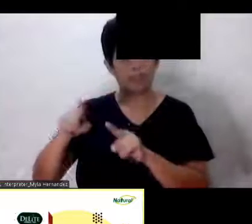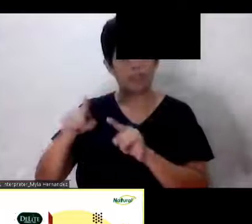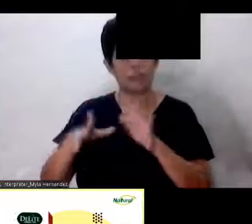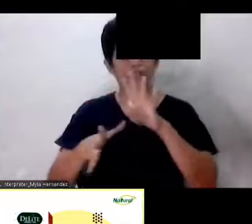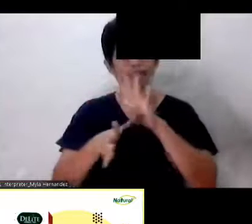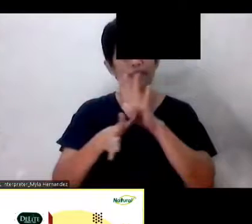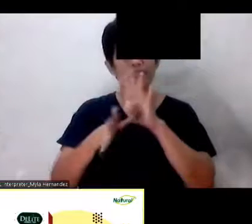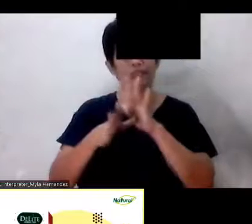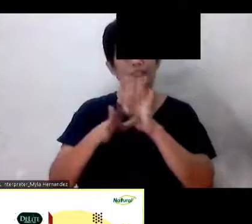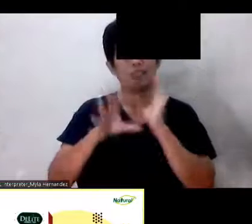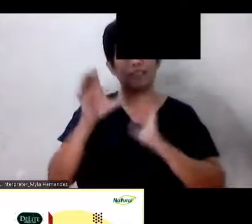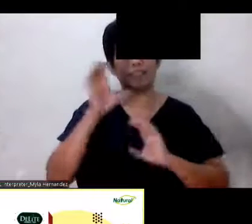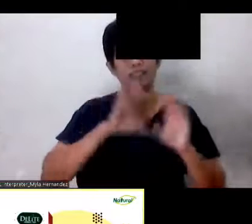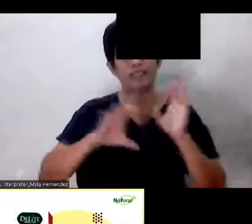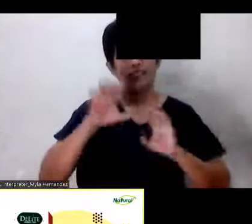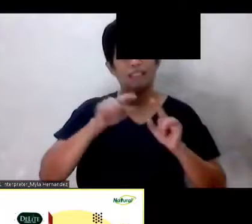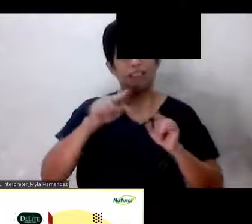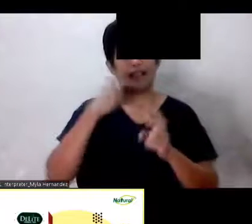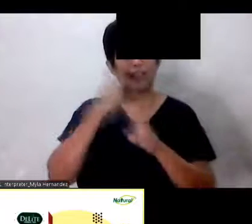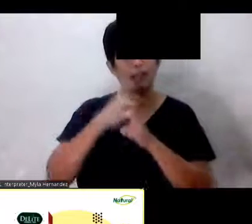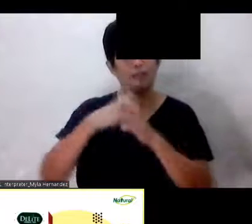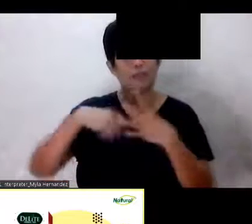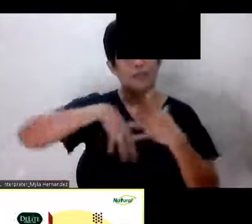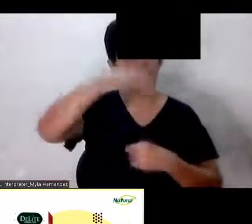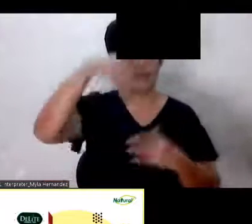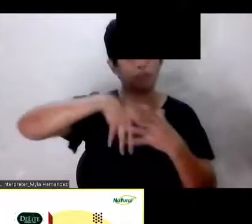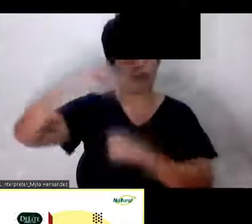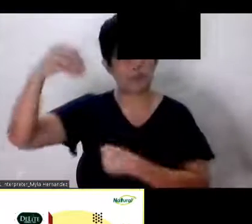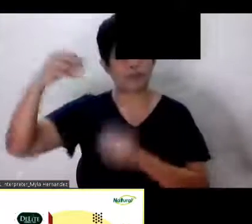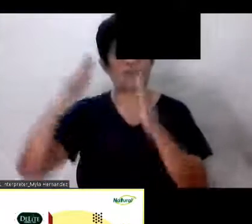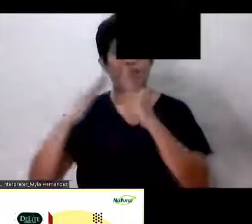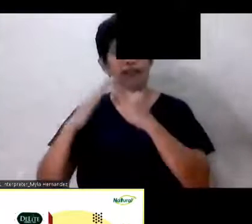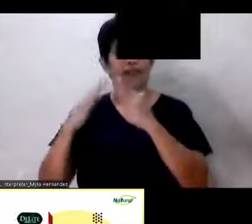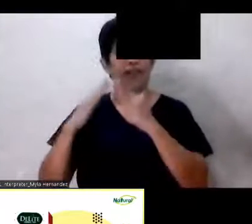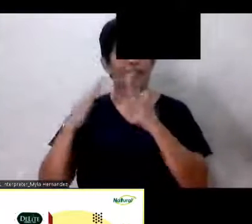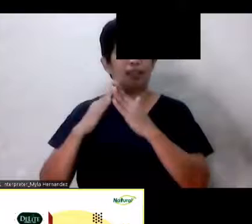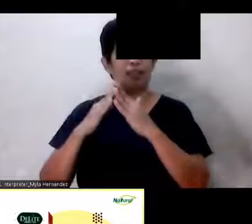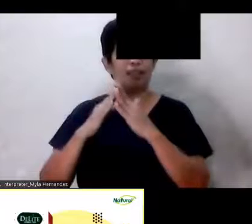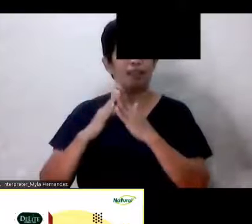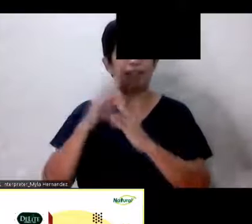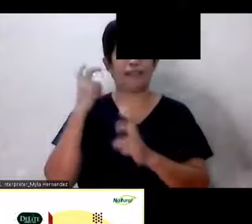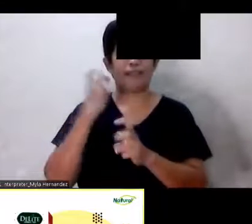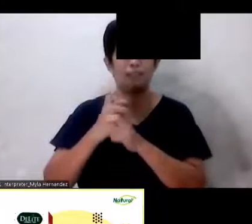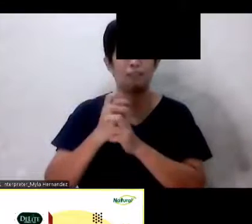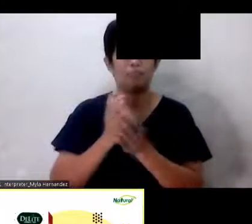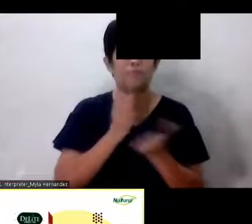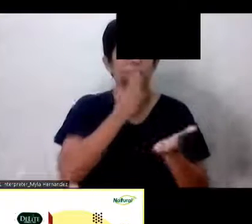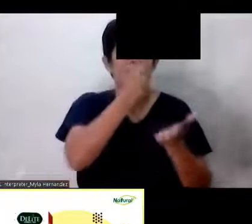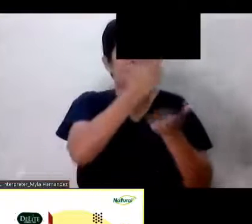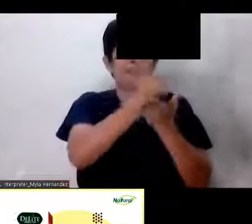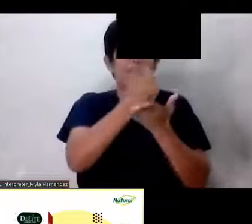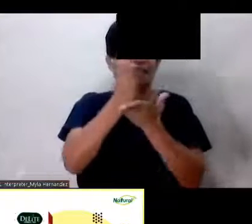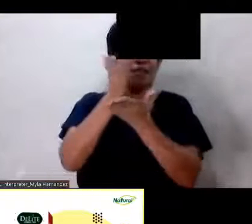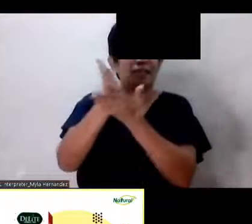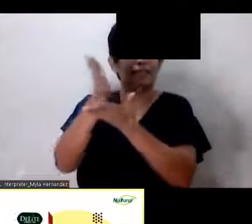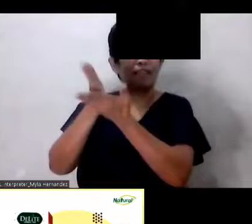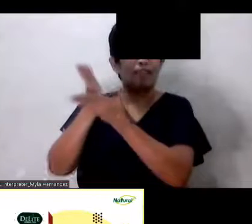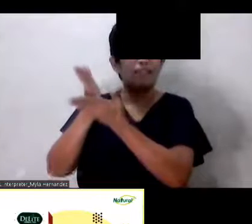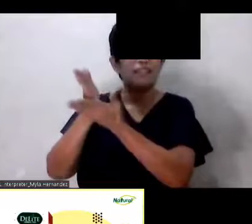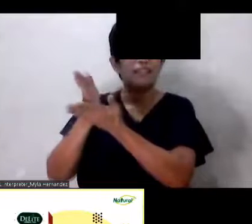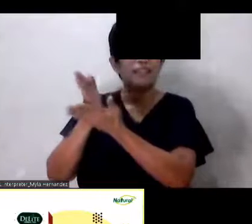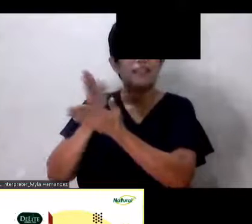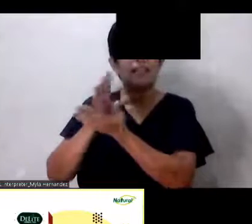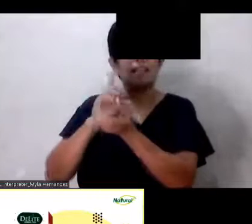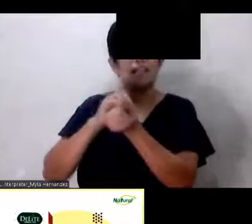citizens Na nahirapan lumabas ng bahay Nahirapan pumunta sa drugstore